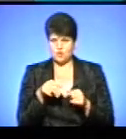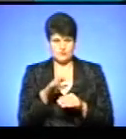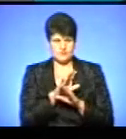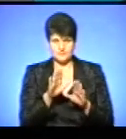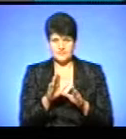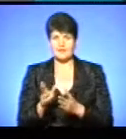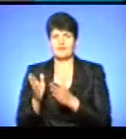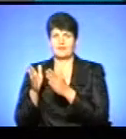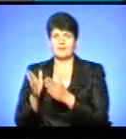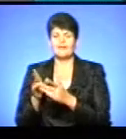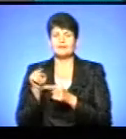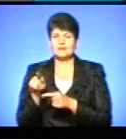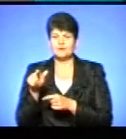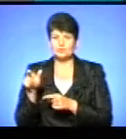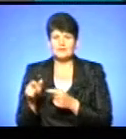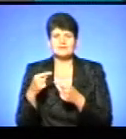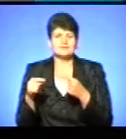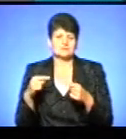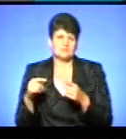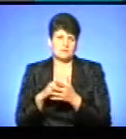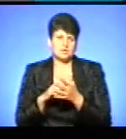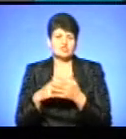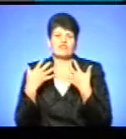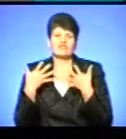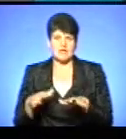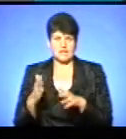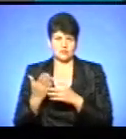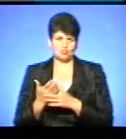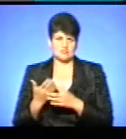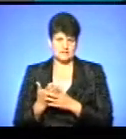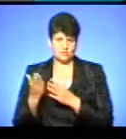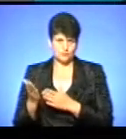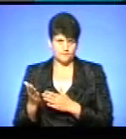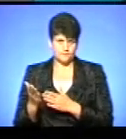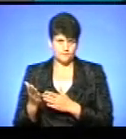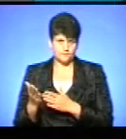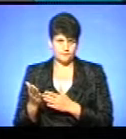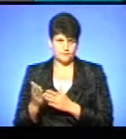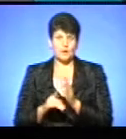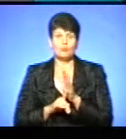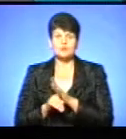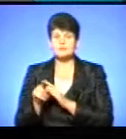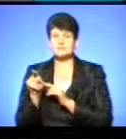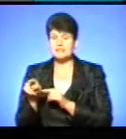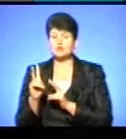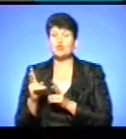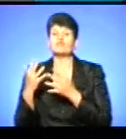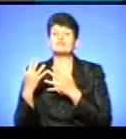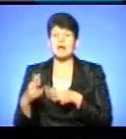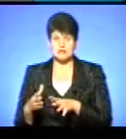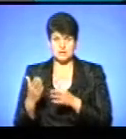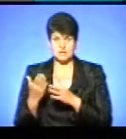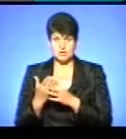І ті люди, які з певних причин втратять субсидію. Напевно, почнемо з тих, які втратять. Тобто, які